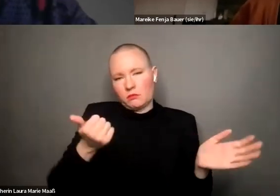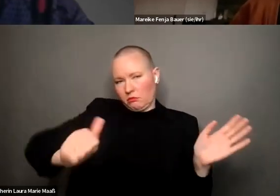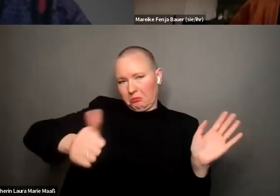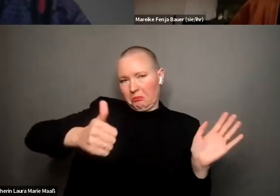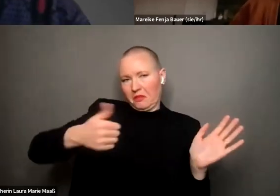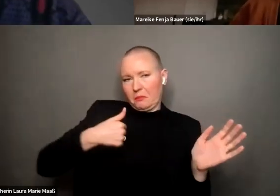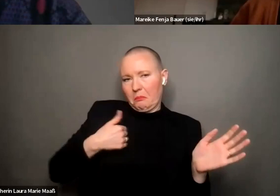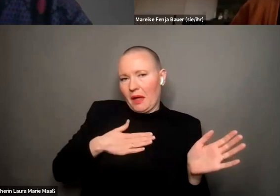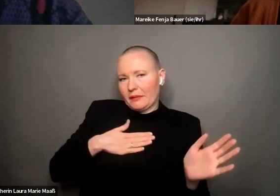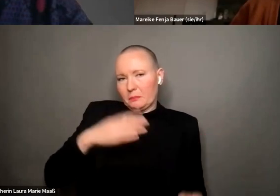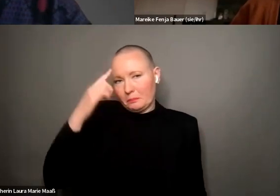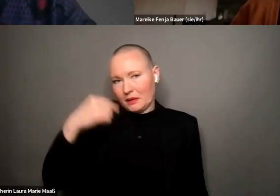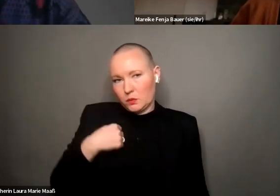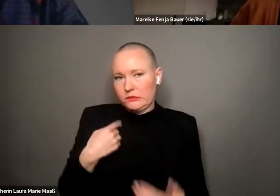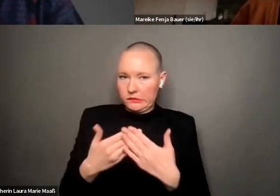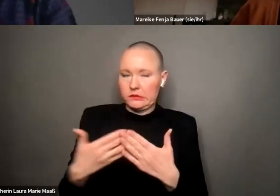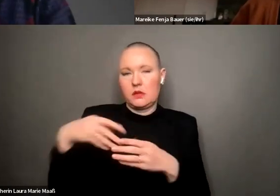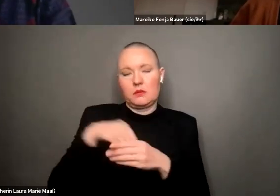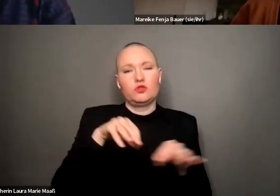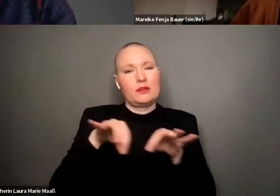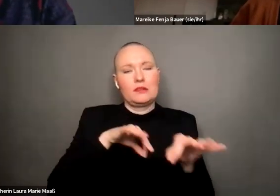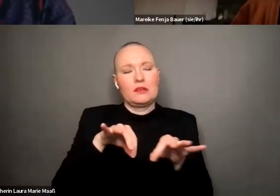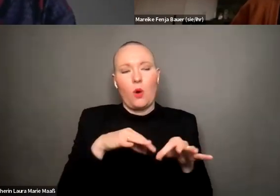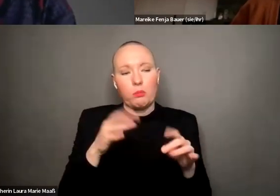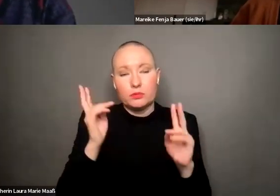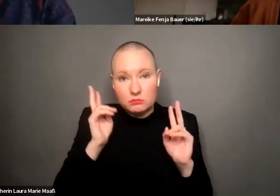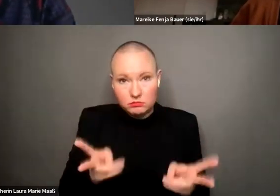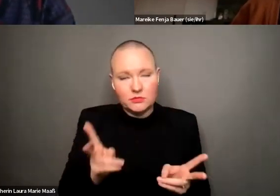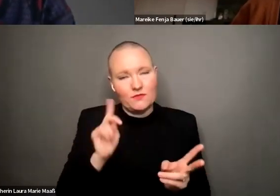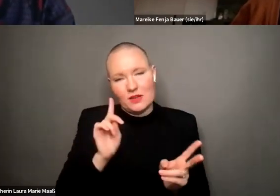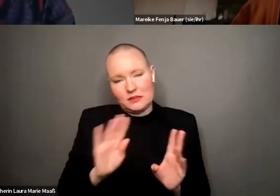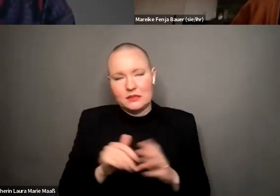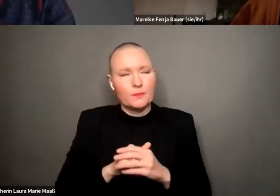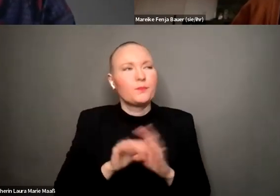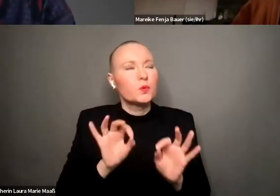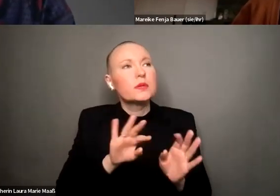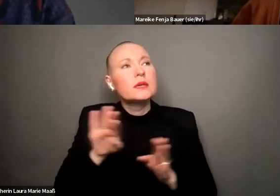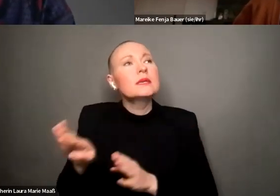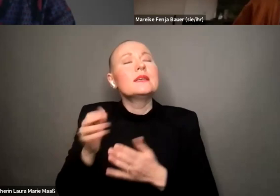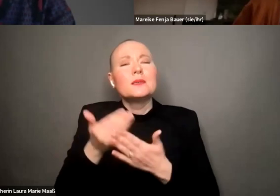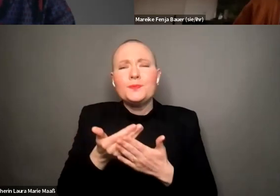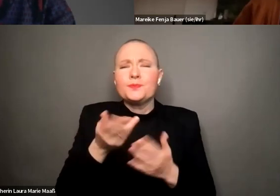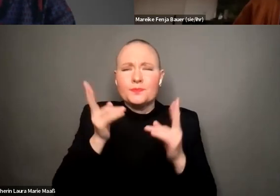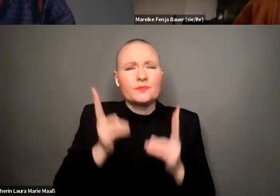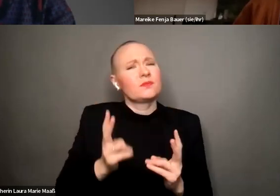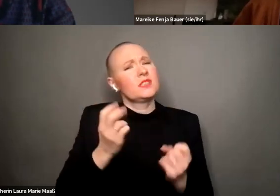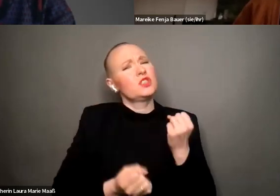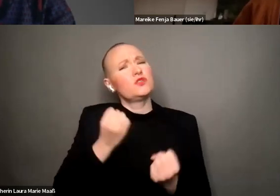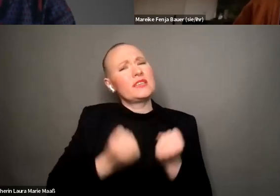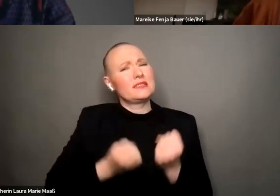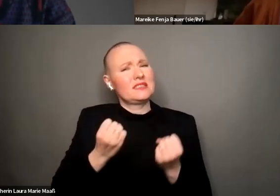ist genau deswegen ist es sehr sehr schwer da die trennlinie zu ziehen ab wann dann sozusagen